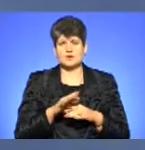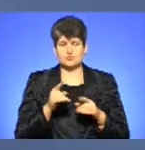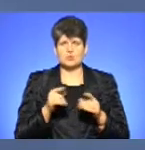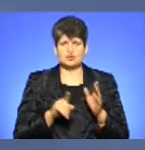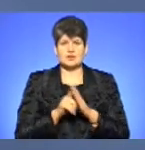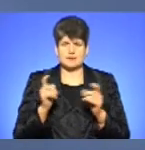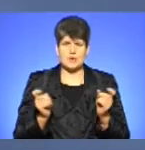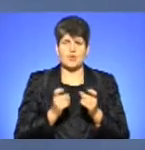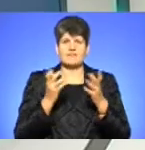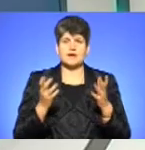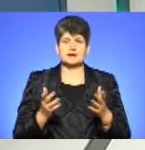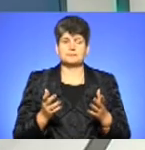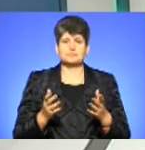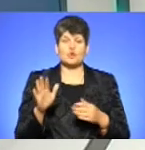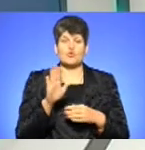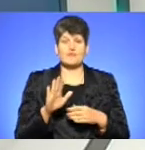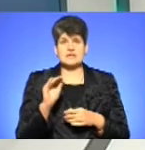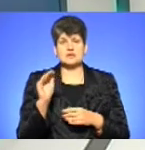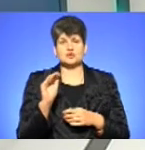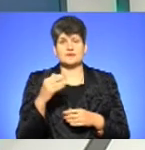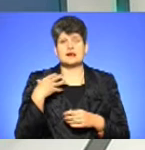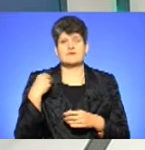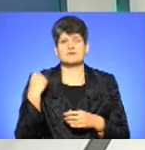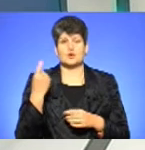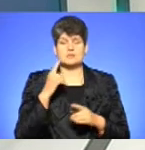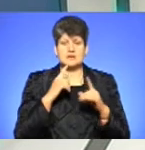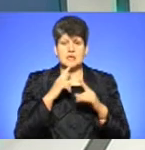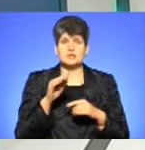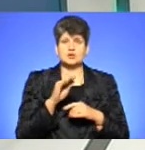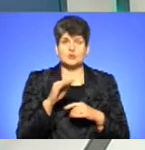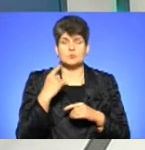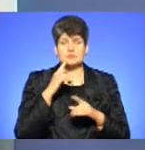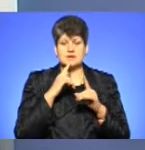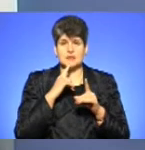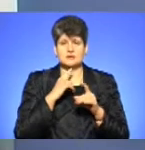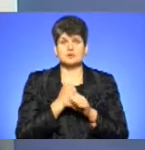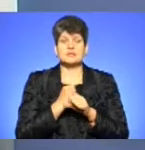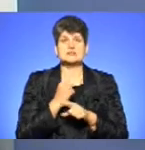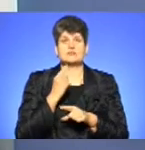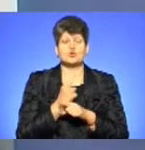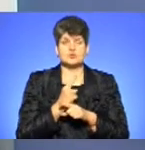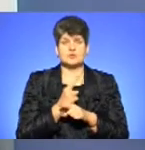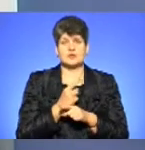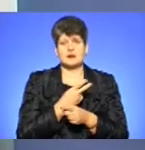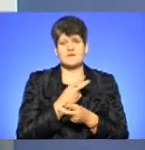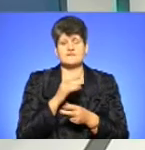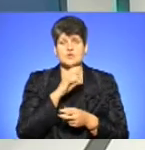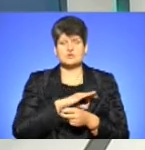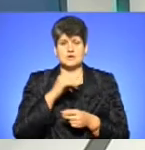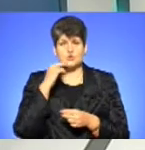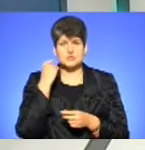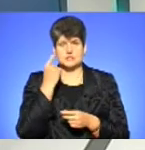конфлікти. В вересні та жовтні Львівська обласна рада і Житомирська обласна рада встановили заборону на публічне використання будь-якого